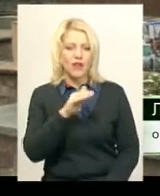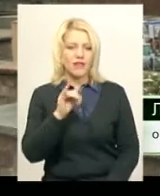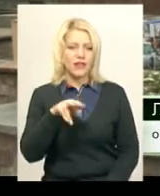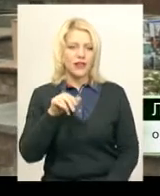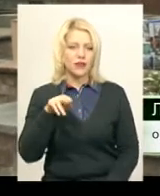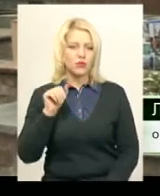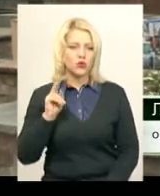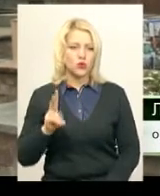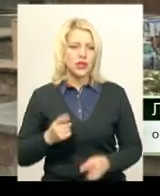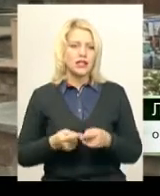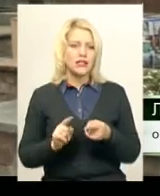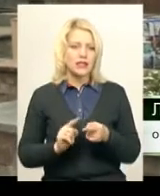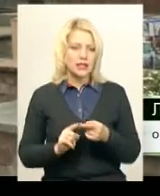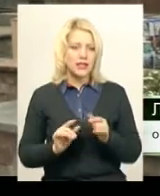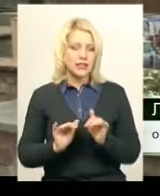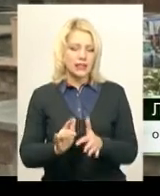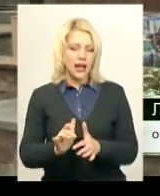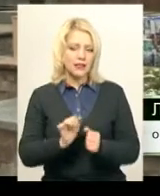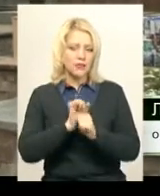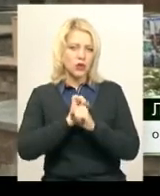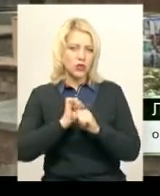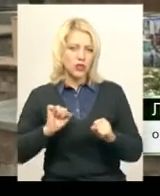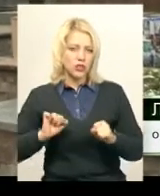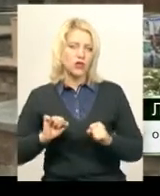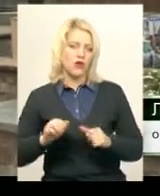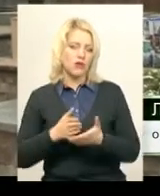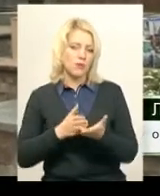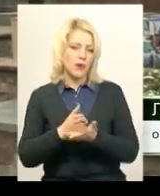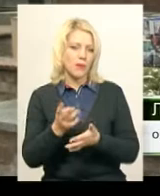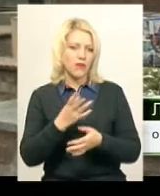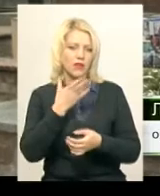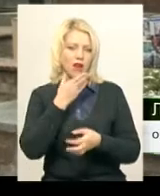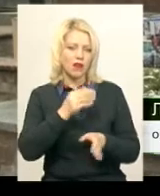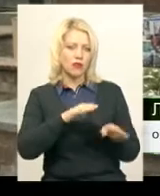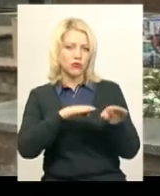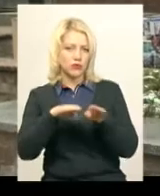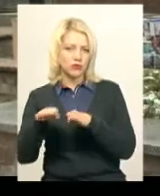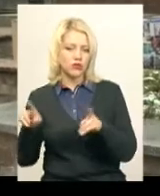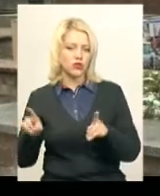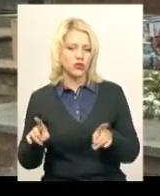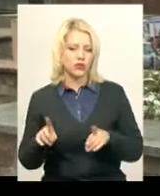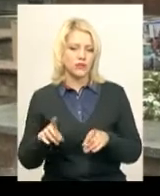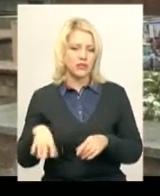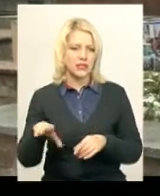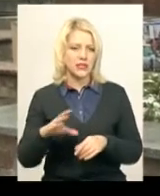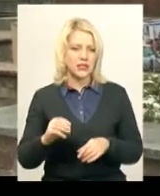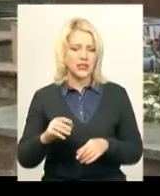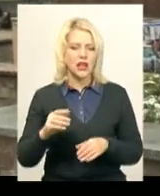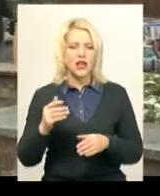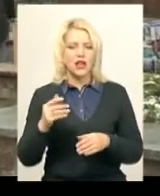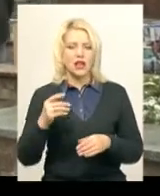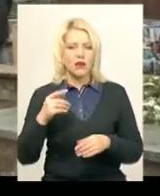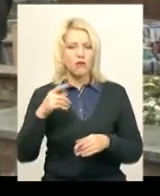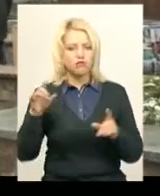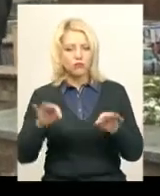патріотичного спрямування досить на високому рівні, має пройти. Чому? Тому що і всі понограми, і всі слова